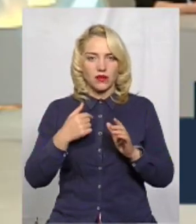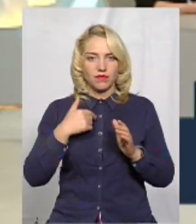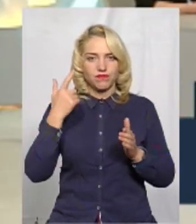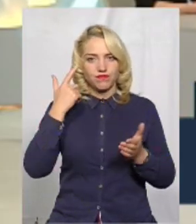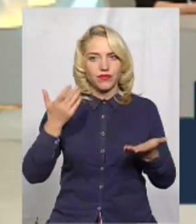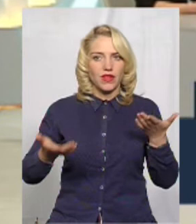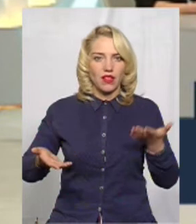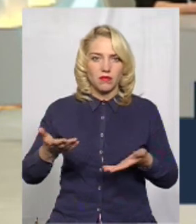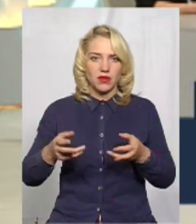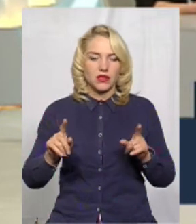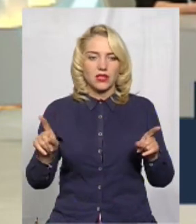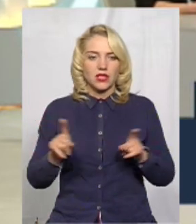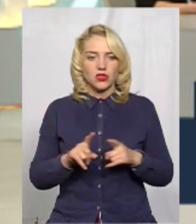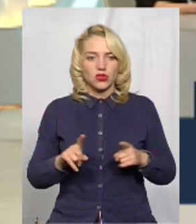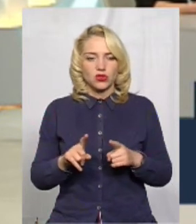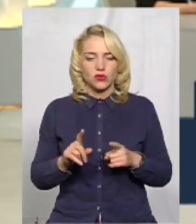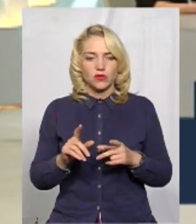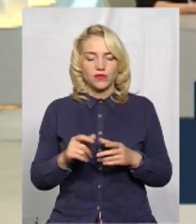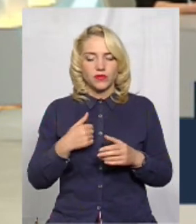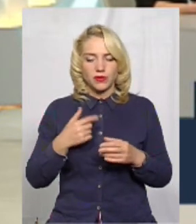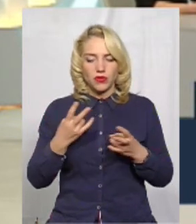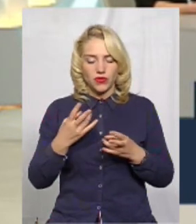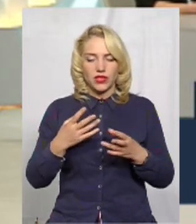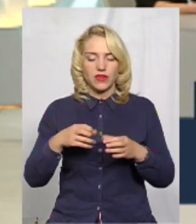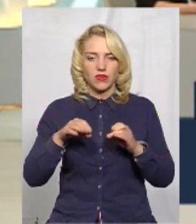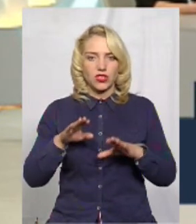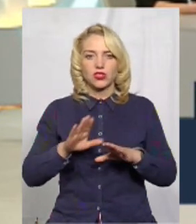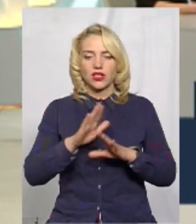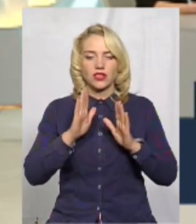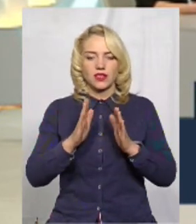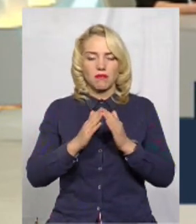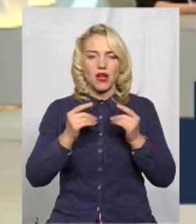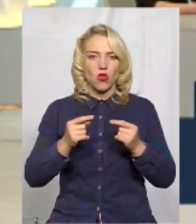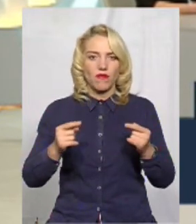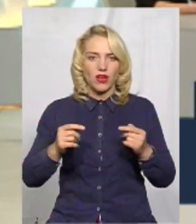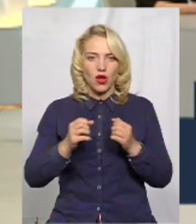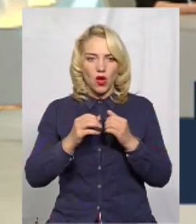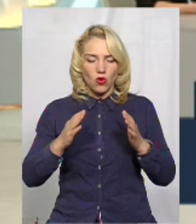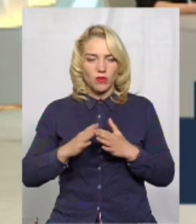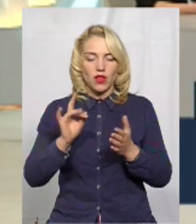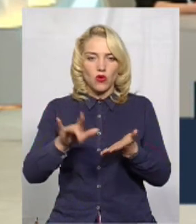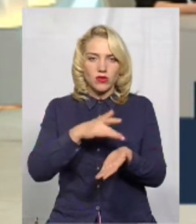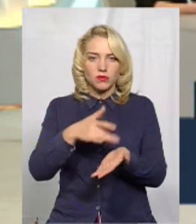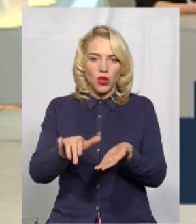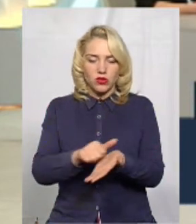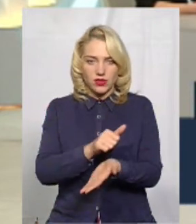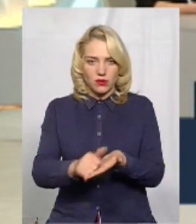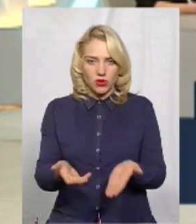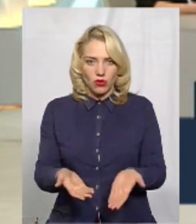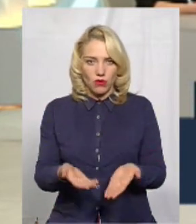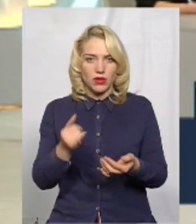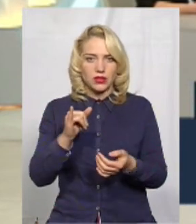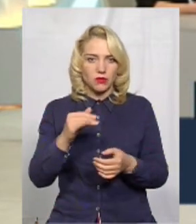повинні їхати повністю не тільки із майновим комплексом, але і з бухгалтерськими документами,